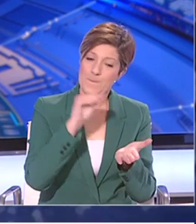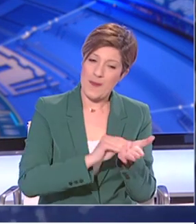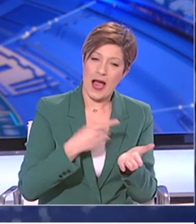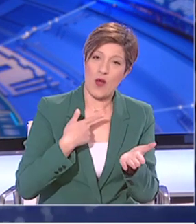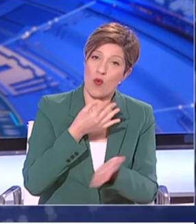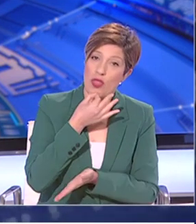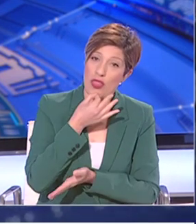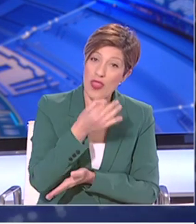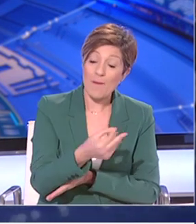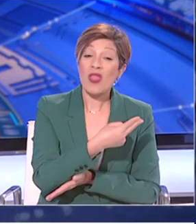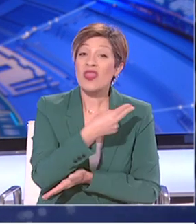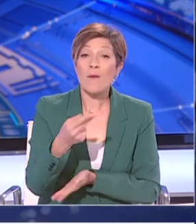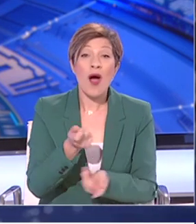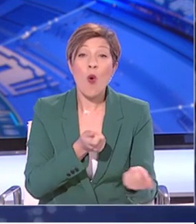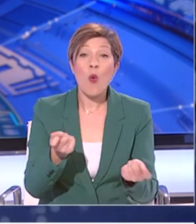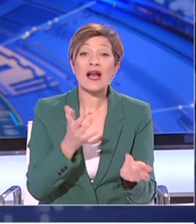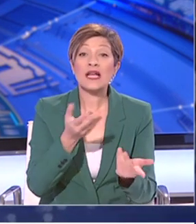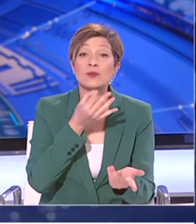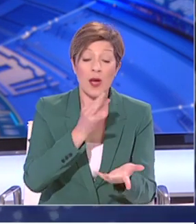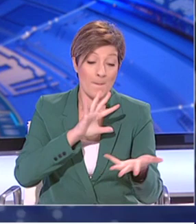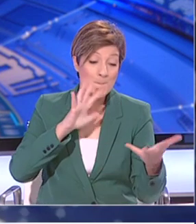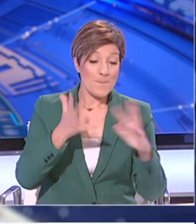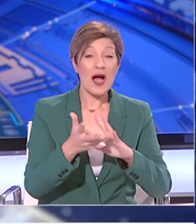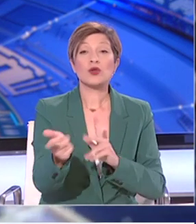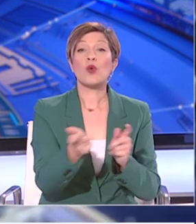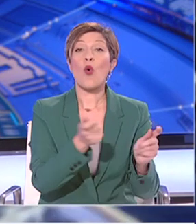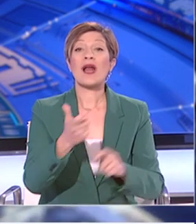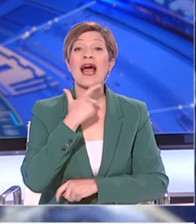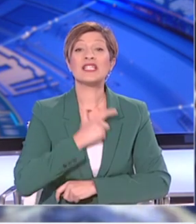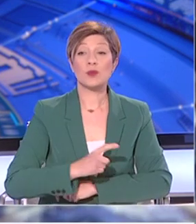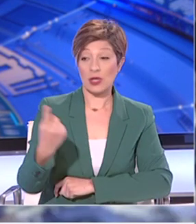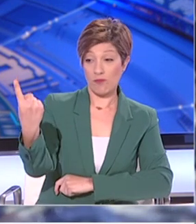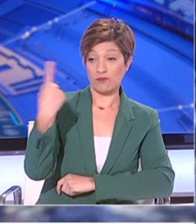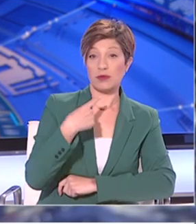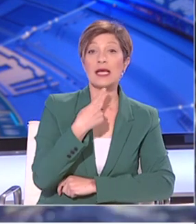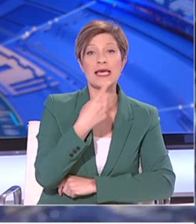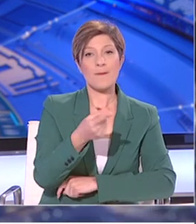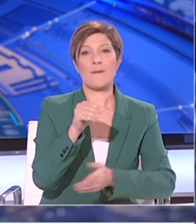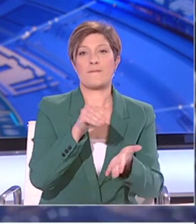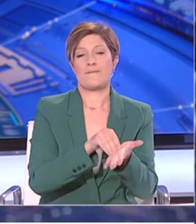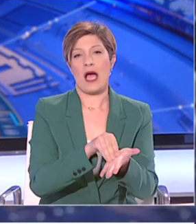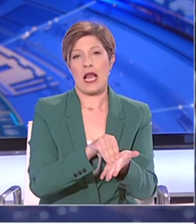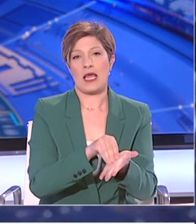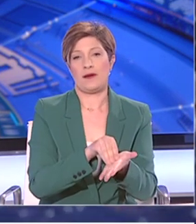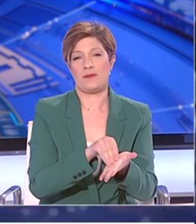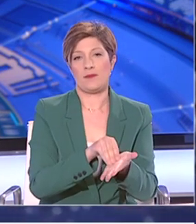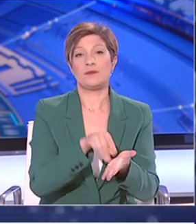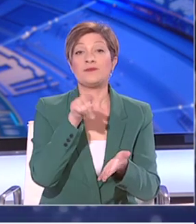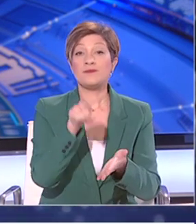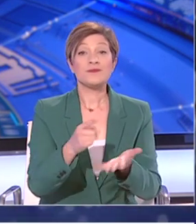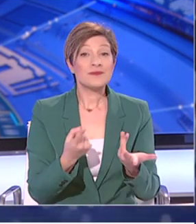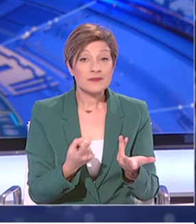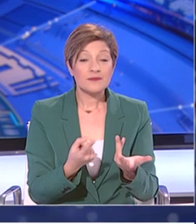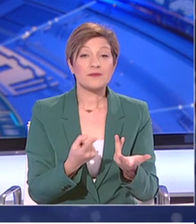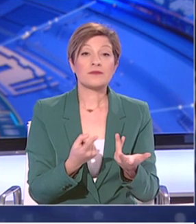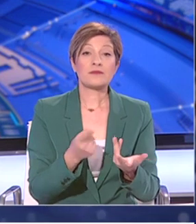το τι ισχύει αυτή τη στιγμή. Ο Παγκόσμιος Οργανισμός Υγείας τοποθετήθηκε και πάλι, επαναλαμβάνοντας την θέση